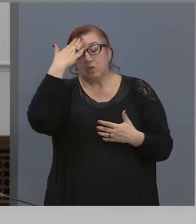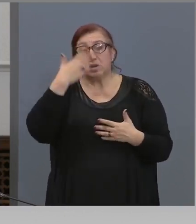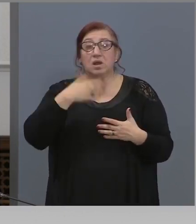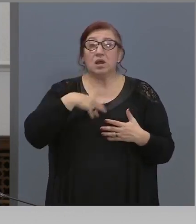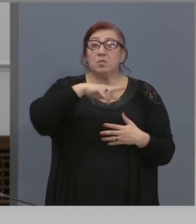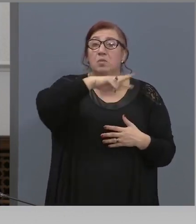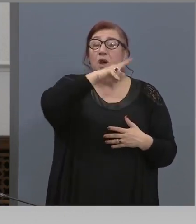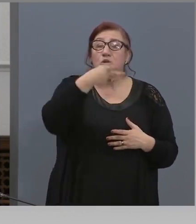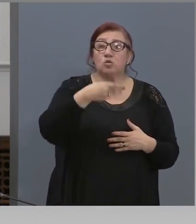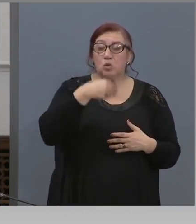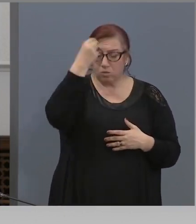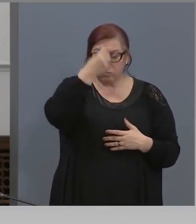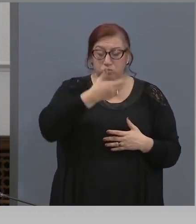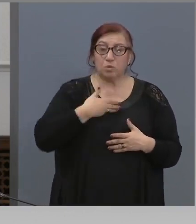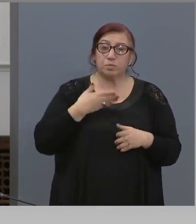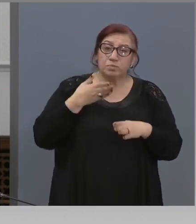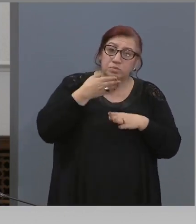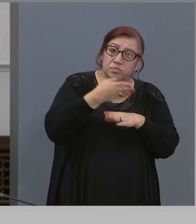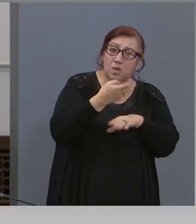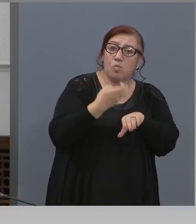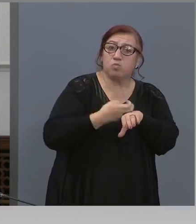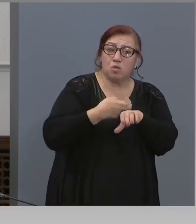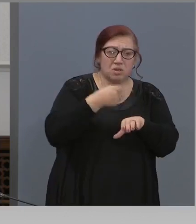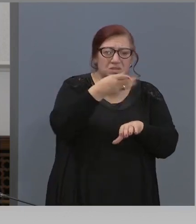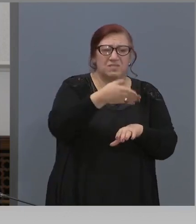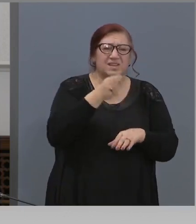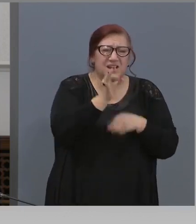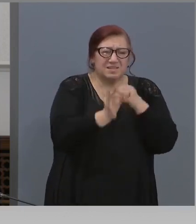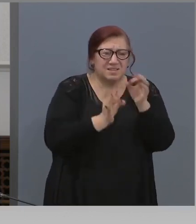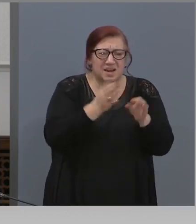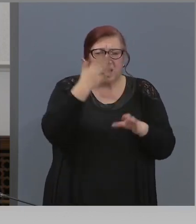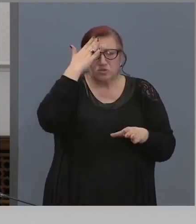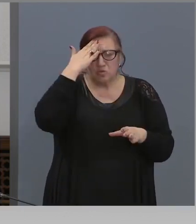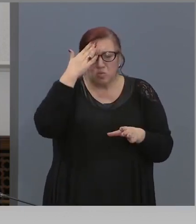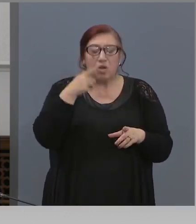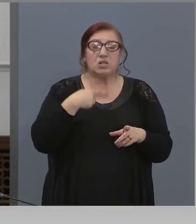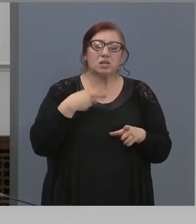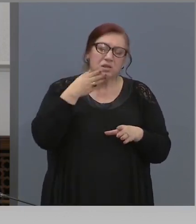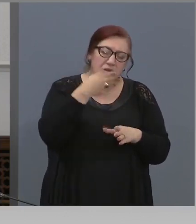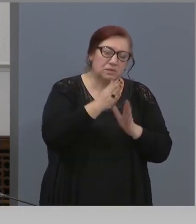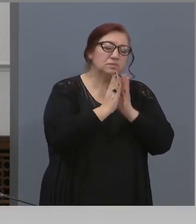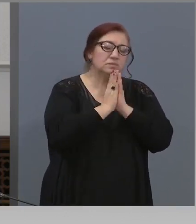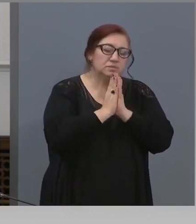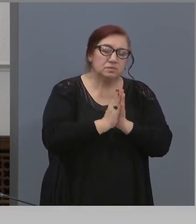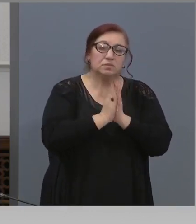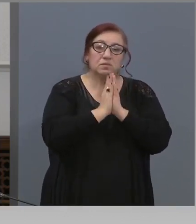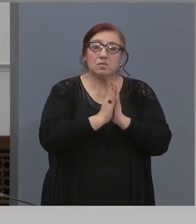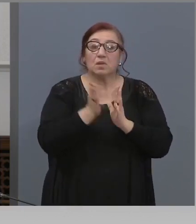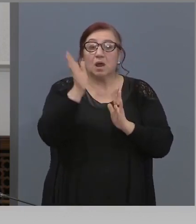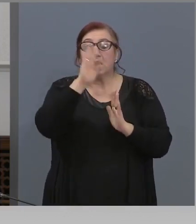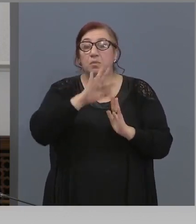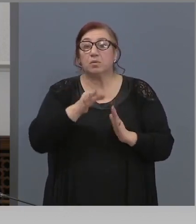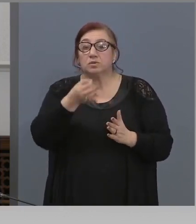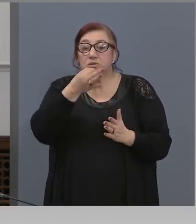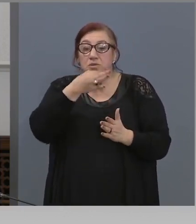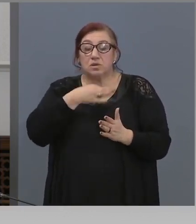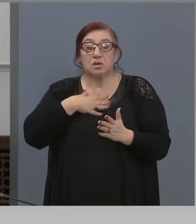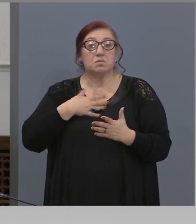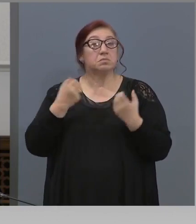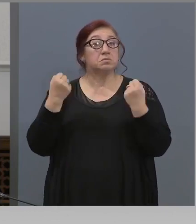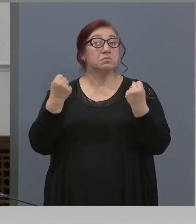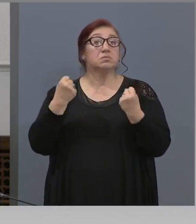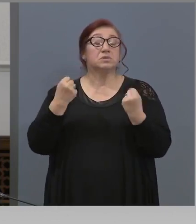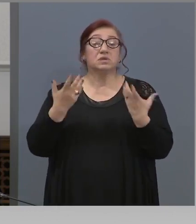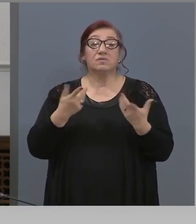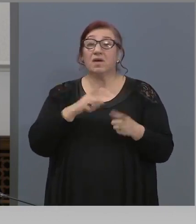служат в болниците, са заразно болни хора, които ги причащават, след това те потребяват това причастие. Няма един случай,